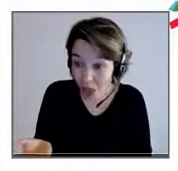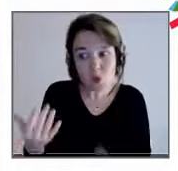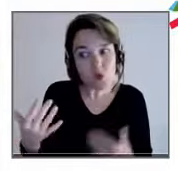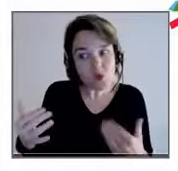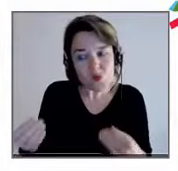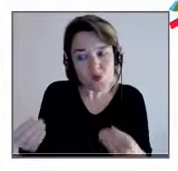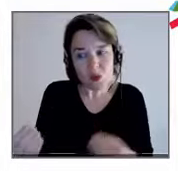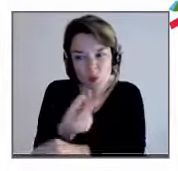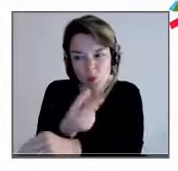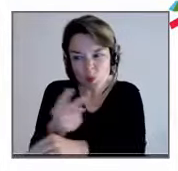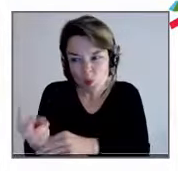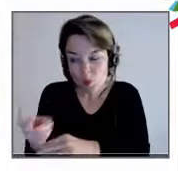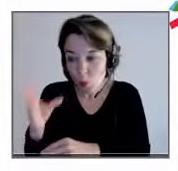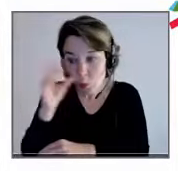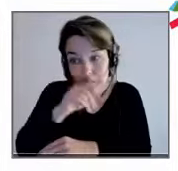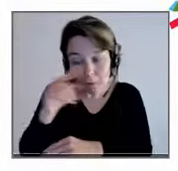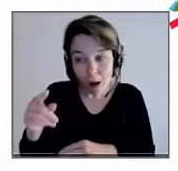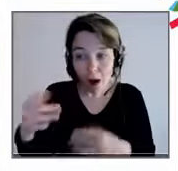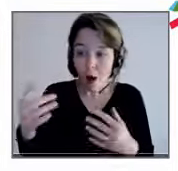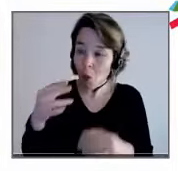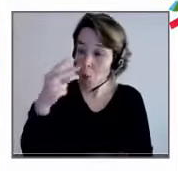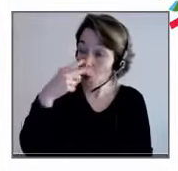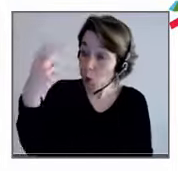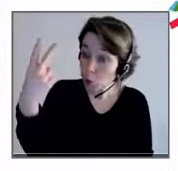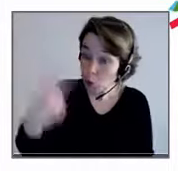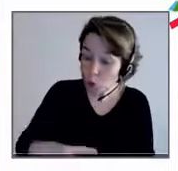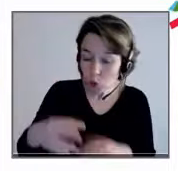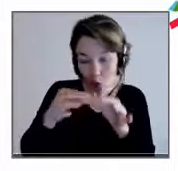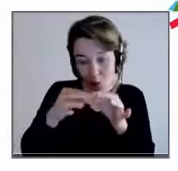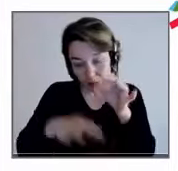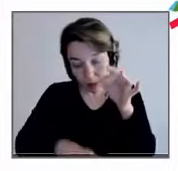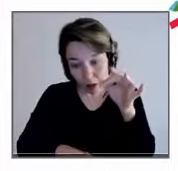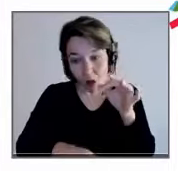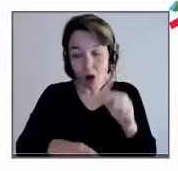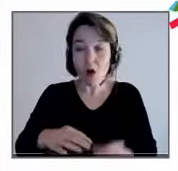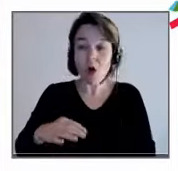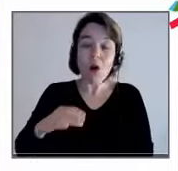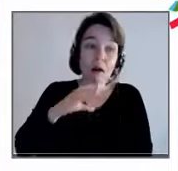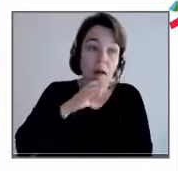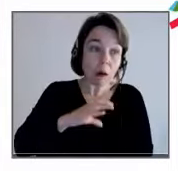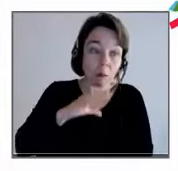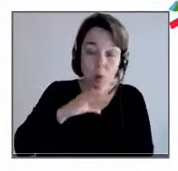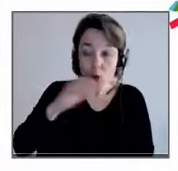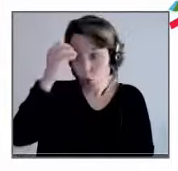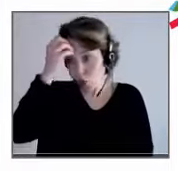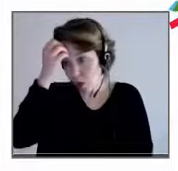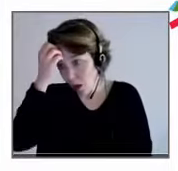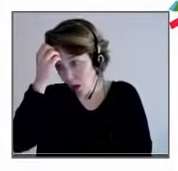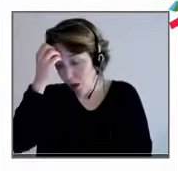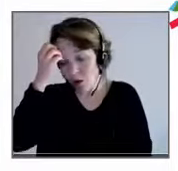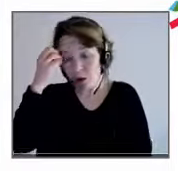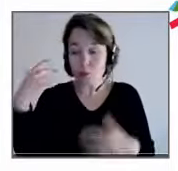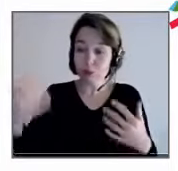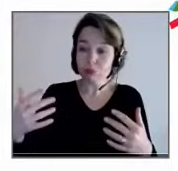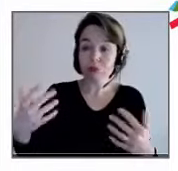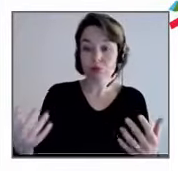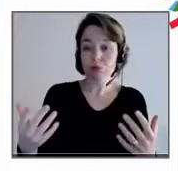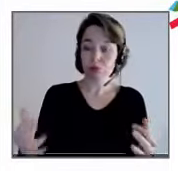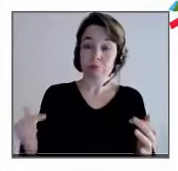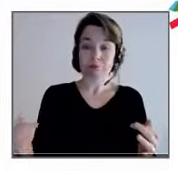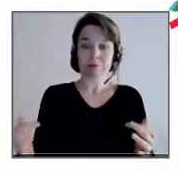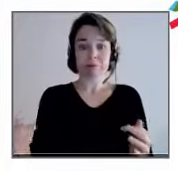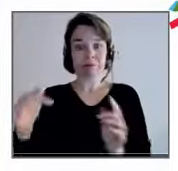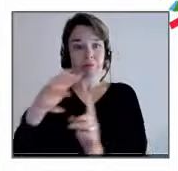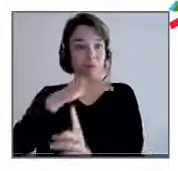carbone, etc., et c'est vrai dans le domaine social et sanitaire. À ce moment-là, au nom de quoi, par exemple, on va